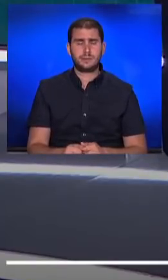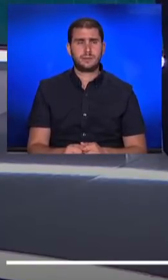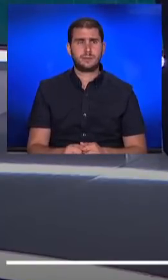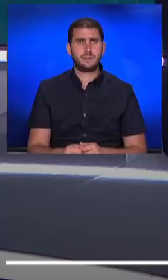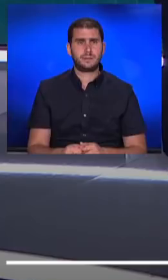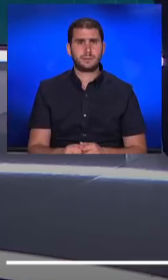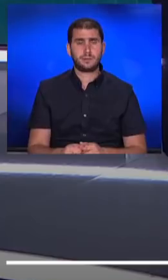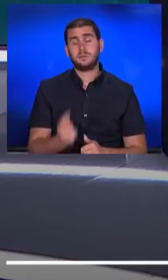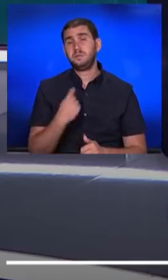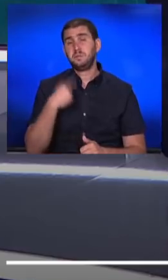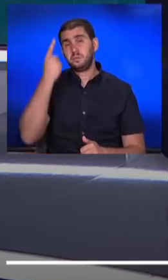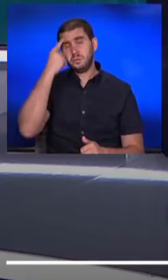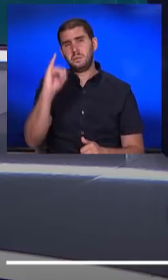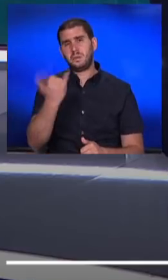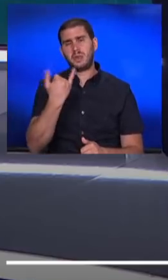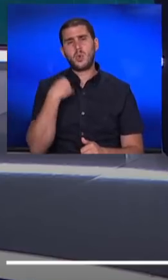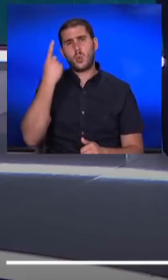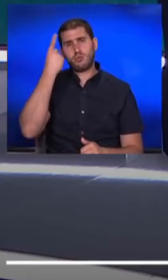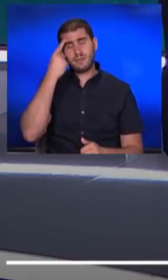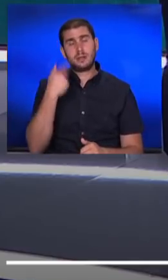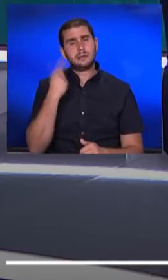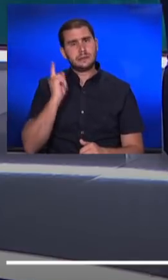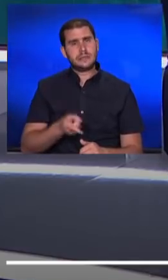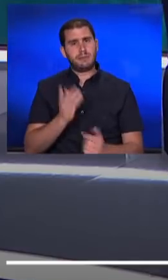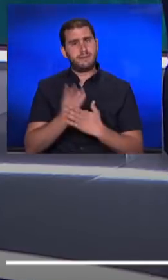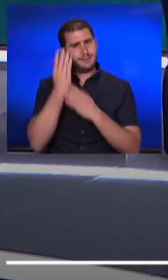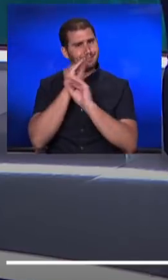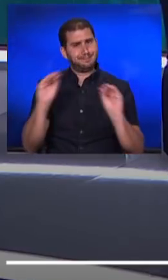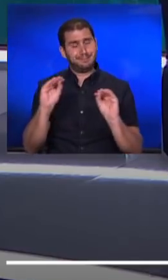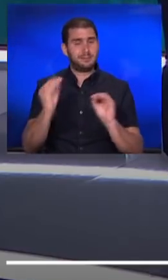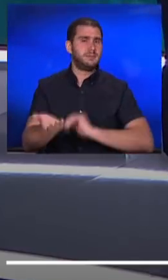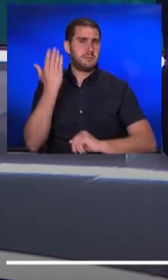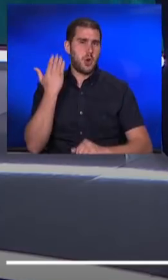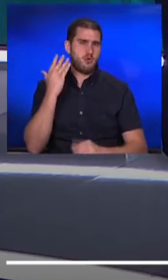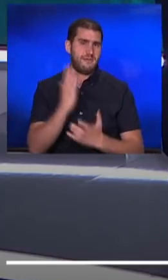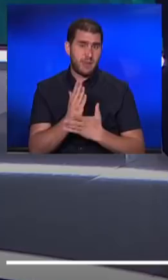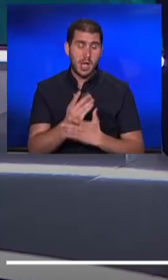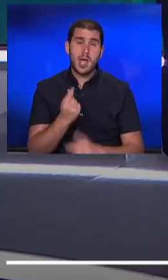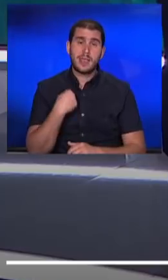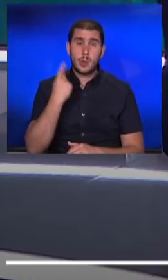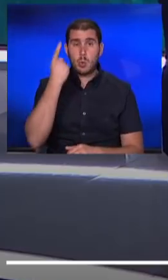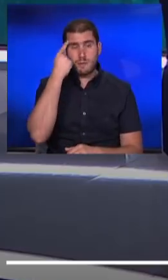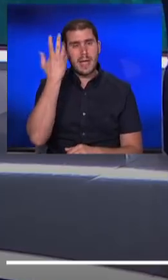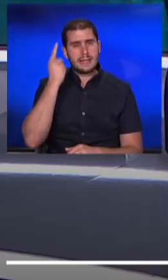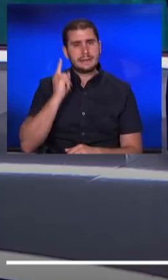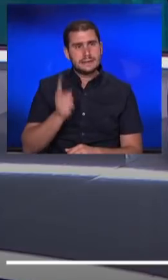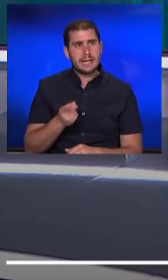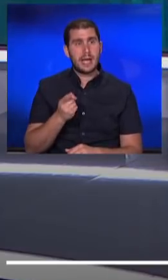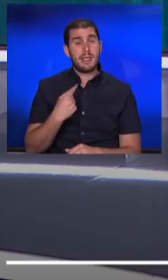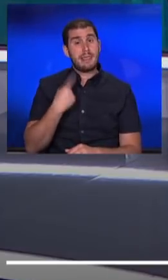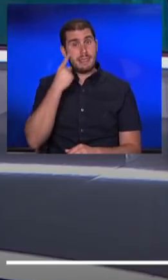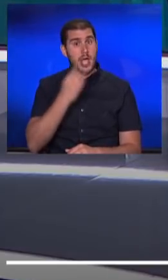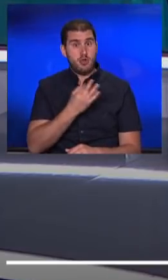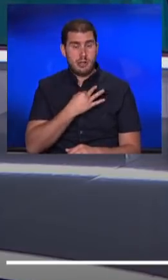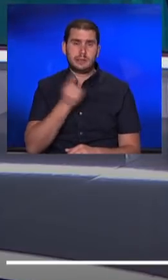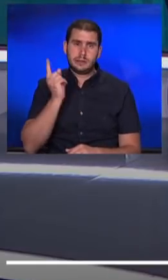אני חושבת שכן, אני חושבת למעשה שהיינו צריכים להגיד את זה כבר קודם לכן. אני חושבת שהיה צריך, הדעה שלי הייתה שהיה